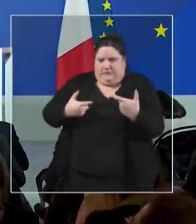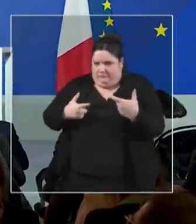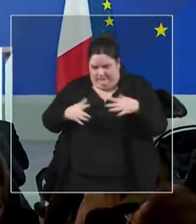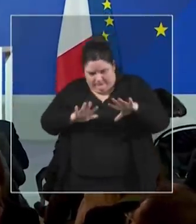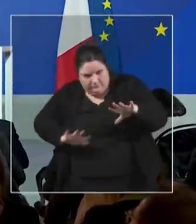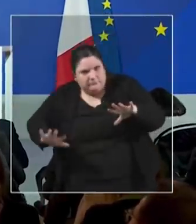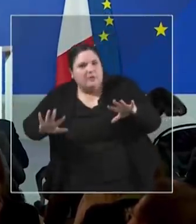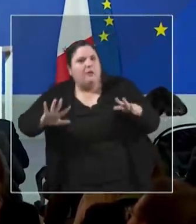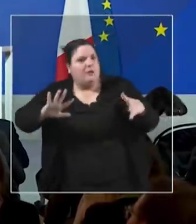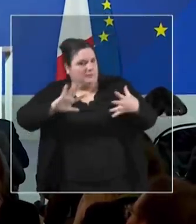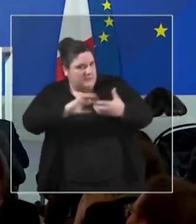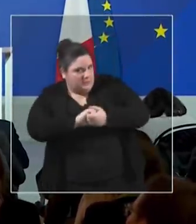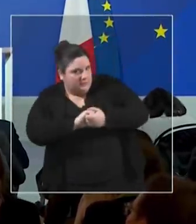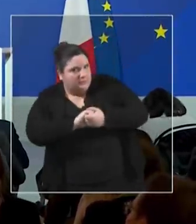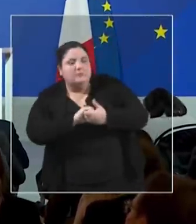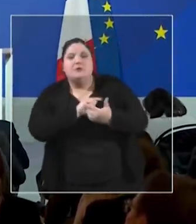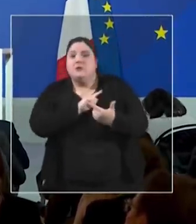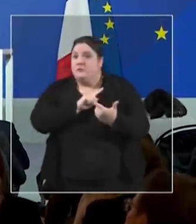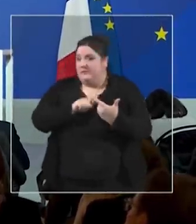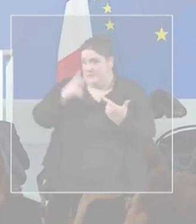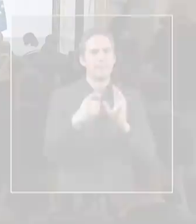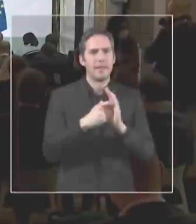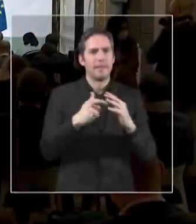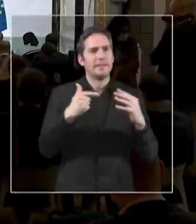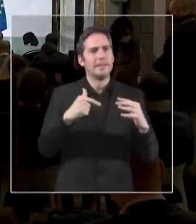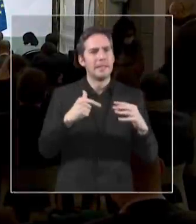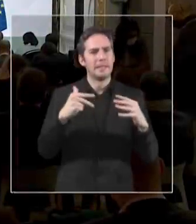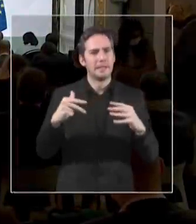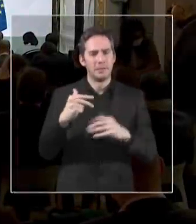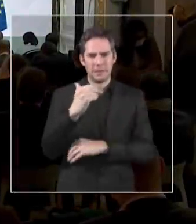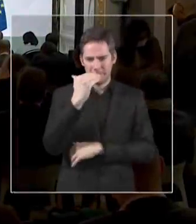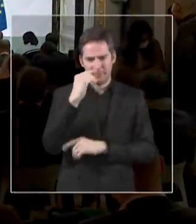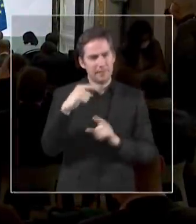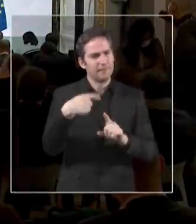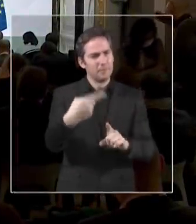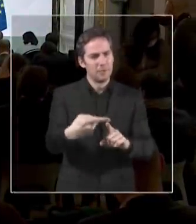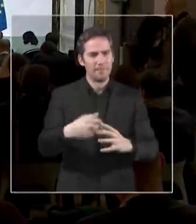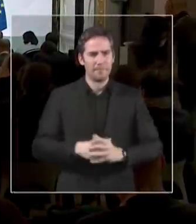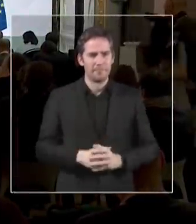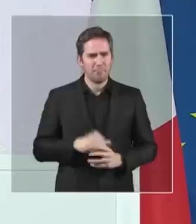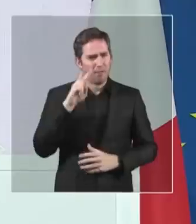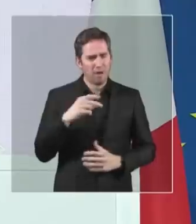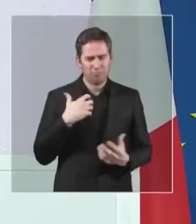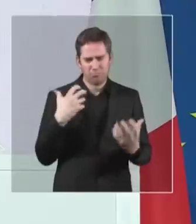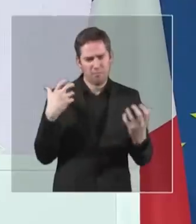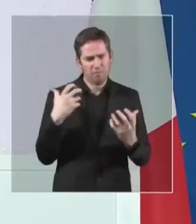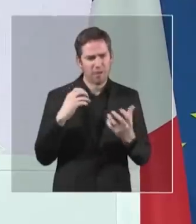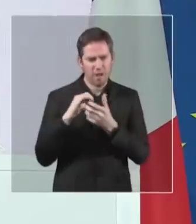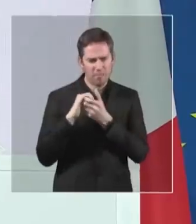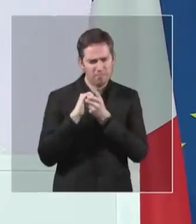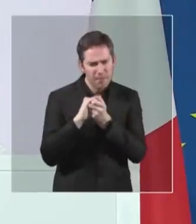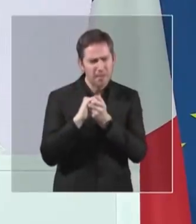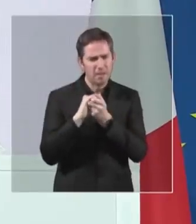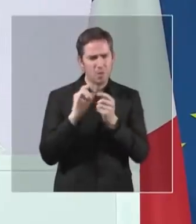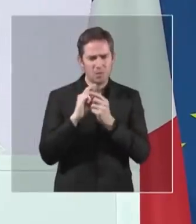paix et la prospérité et de l'Europe et de l'Afrique. C'est un véritable contrat de paix et de prospérité que nous souhaitons